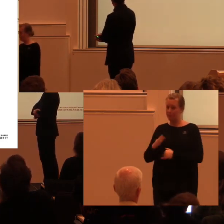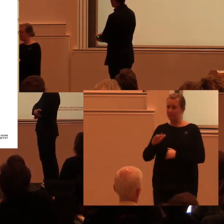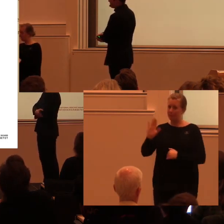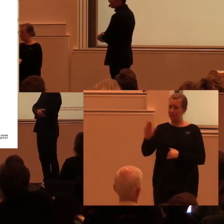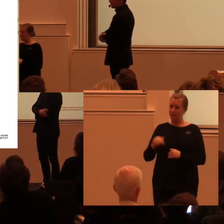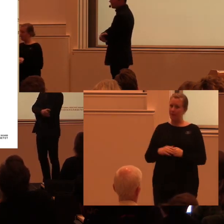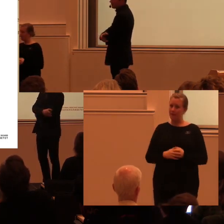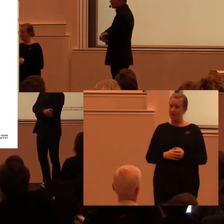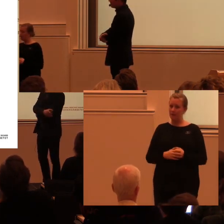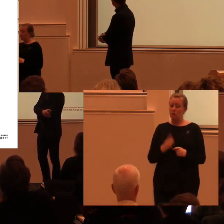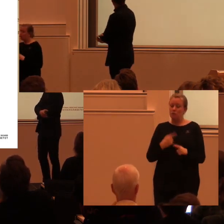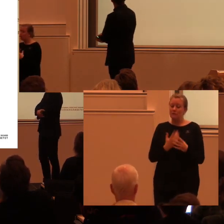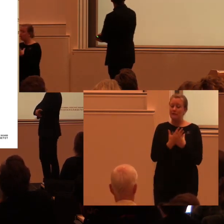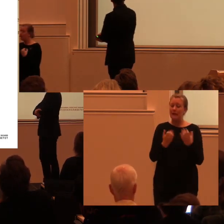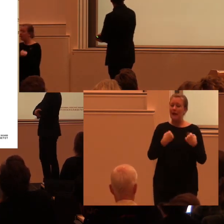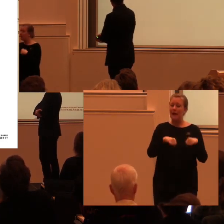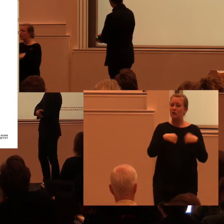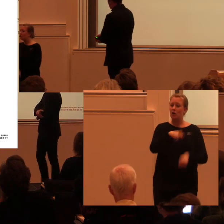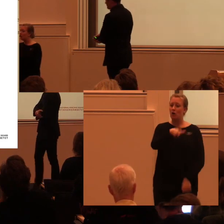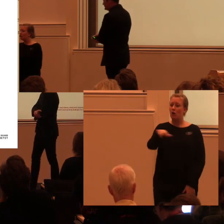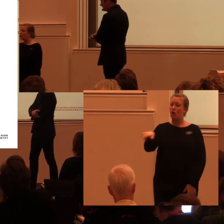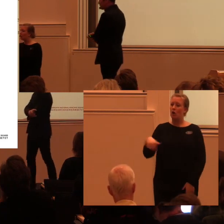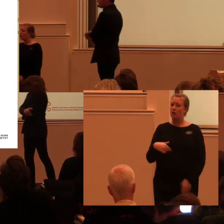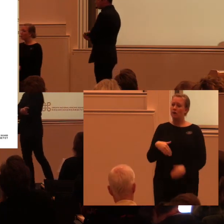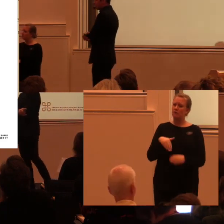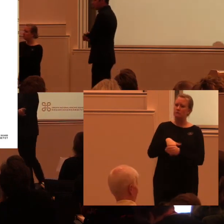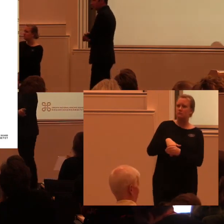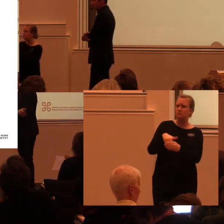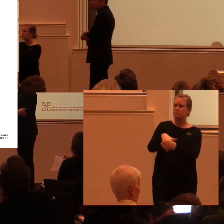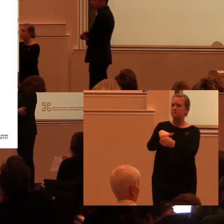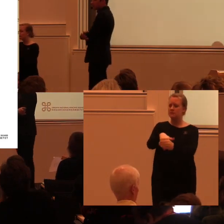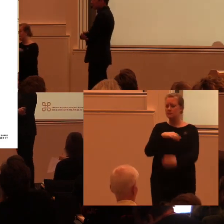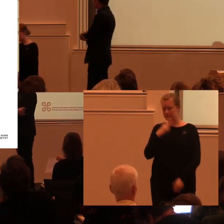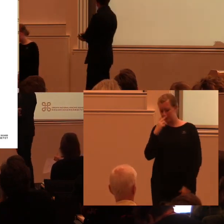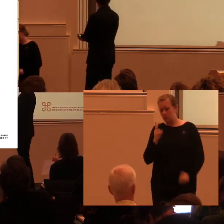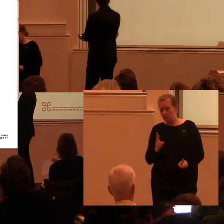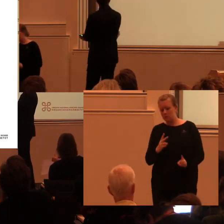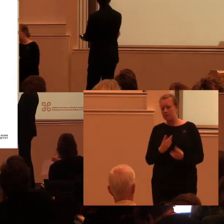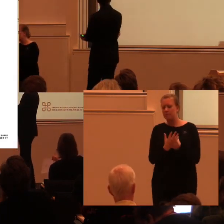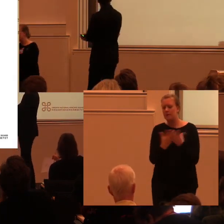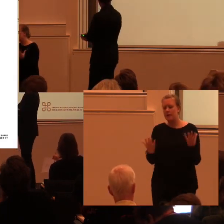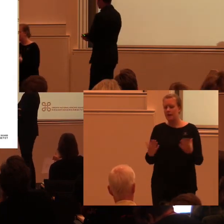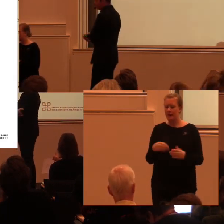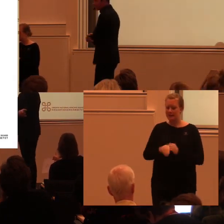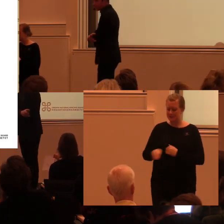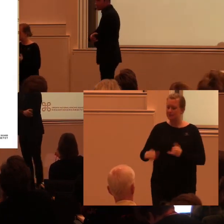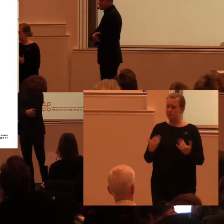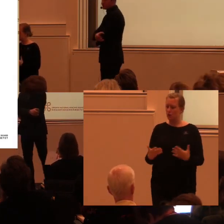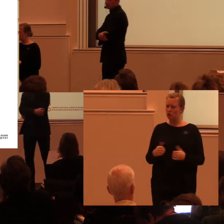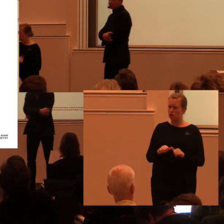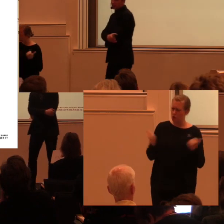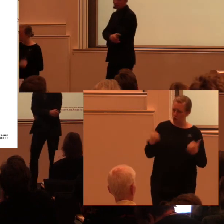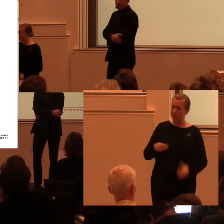fler aktörer inblandade just nu. Och vi ser att det sker fler och större insatser. Och tidigare. Och det är fler